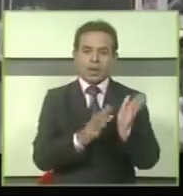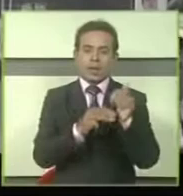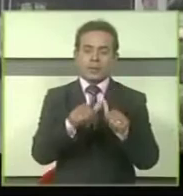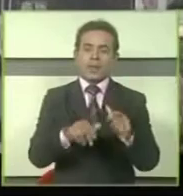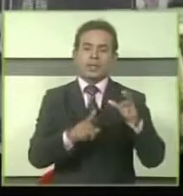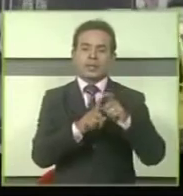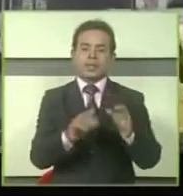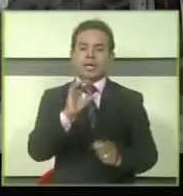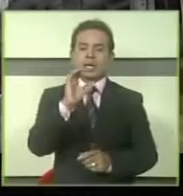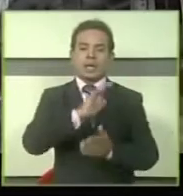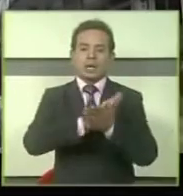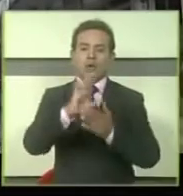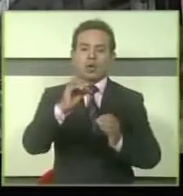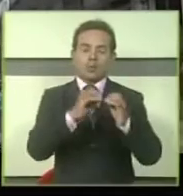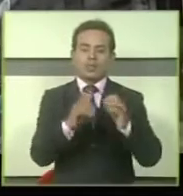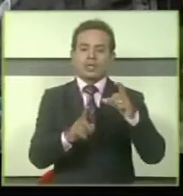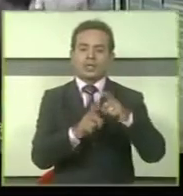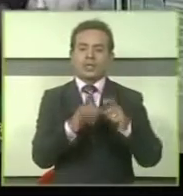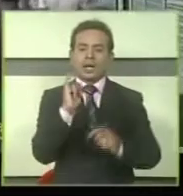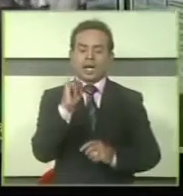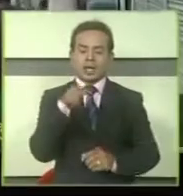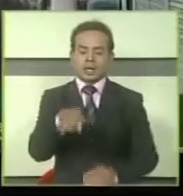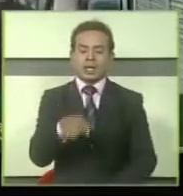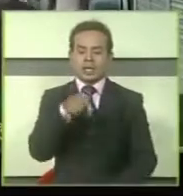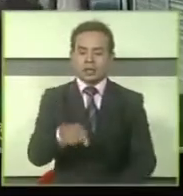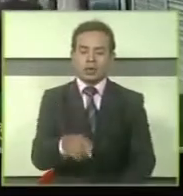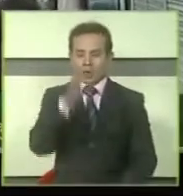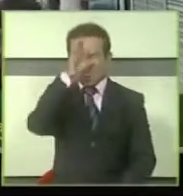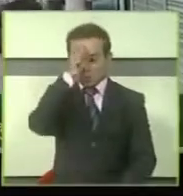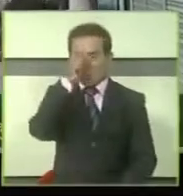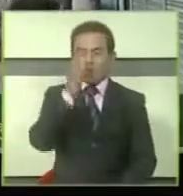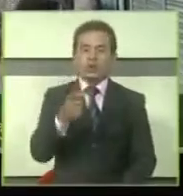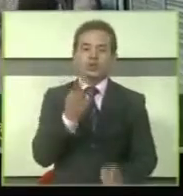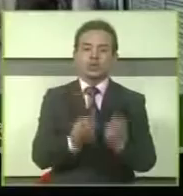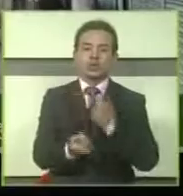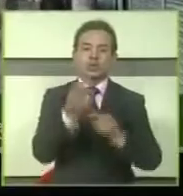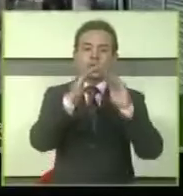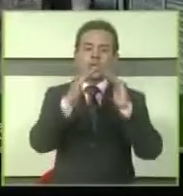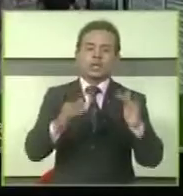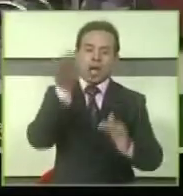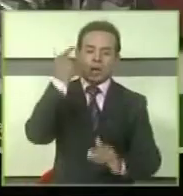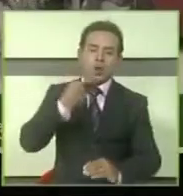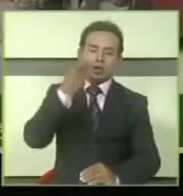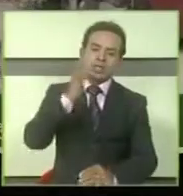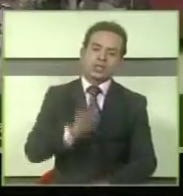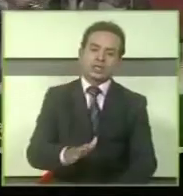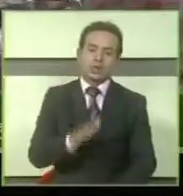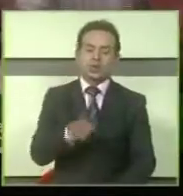এলাকার আইনস্রিংখলা নিযন্টোনে কাজকরে অসছিলো মাধাব্দি পুলিস তদুন্ত কেন্রের সিমিতো সংখক পুলিস ফলে অনেক্টা